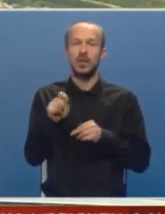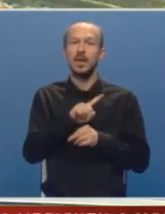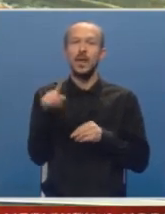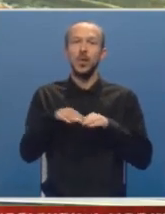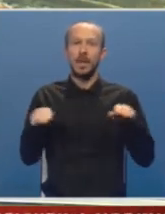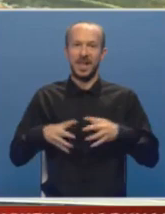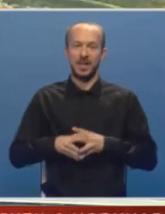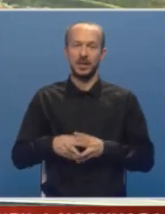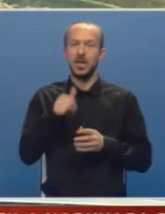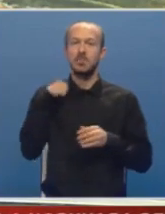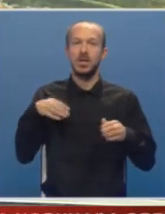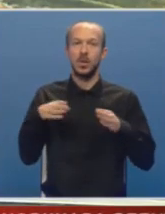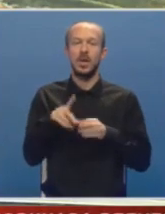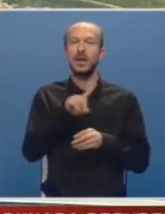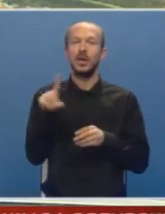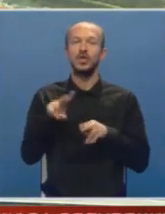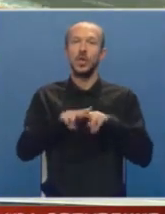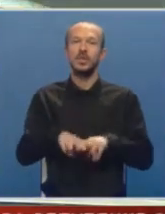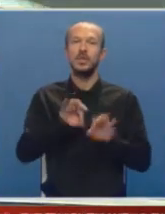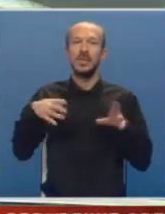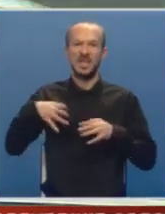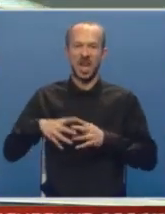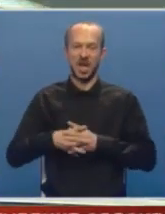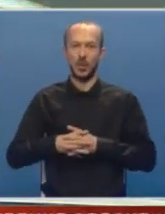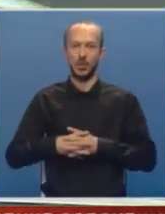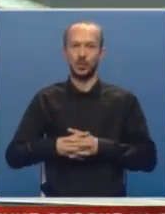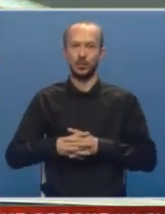neutemeljen i da Banja Luka neće ostati bez grijanja.